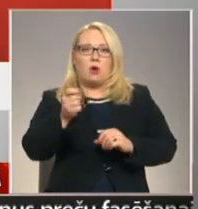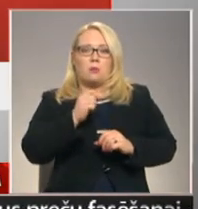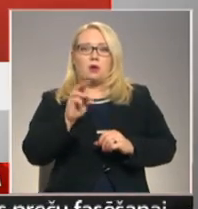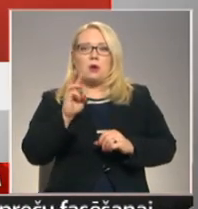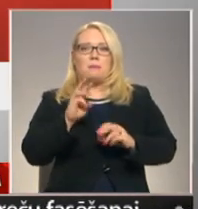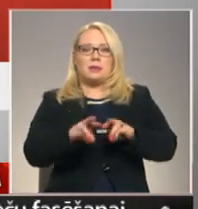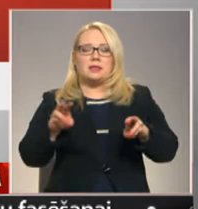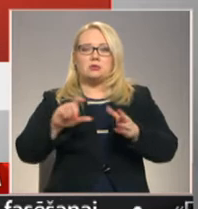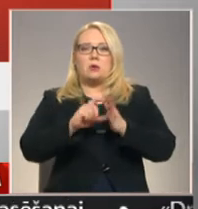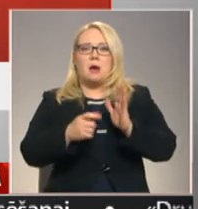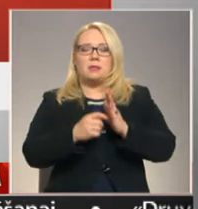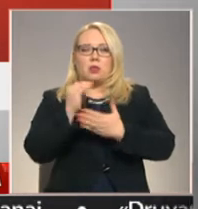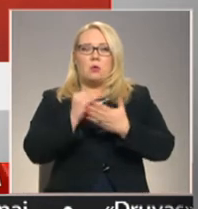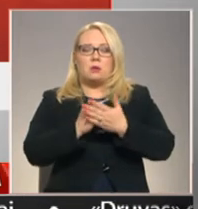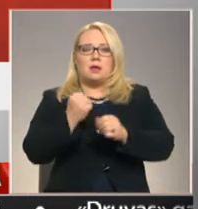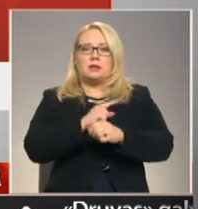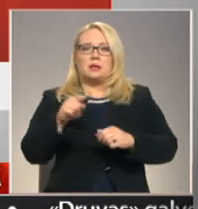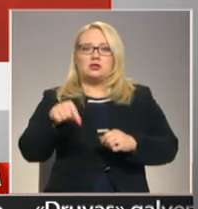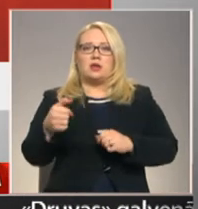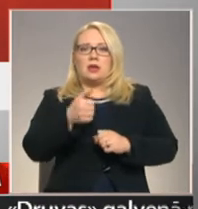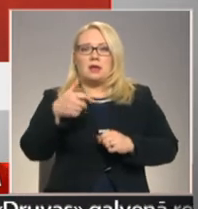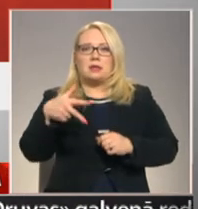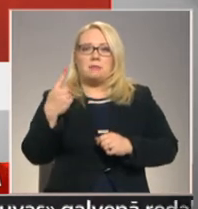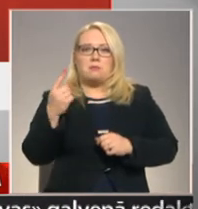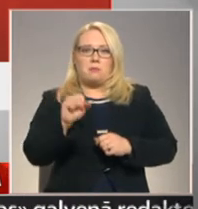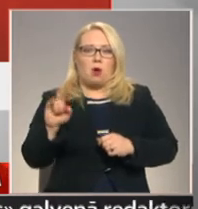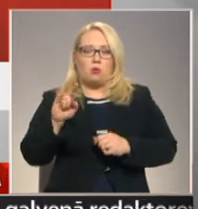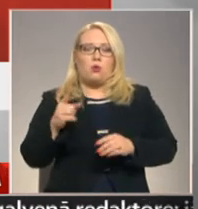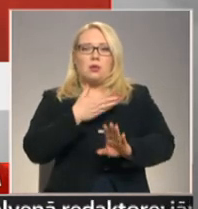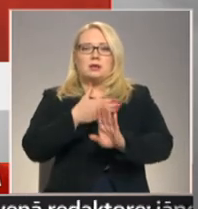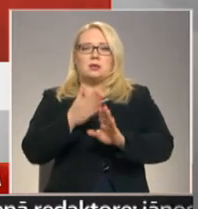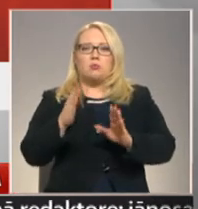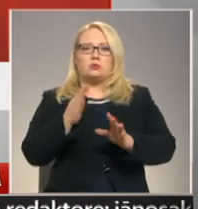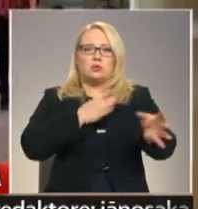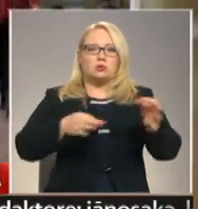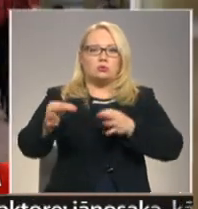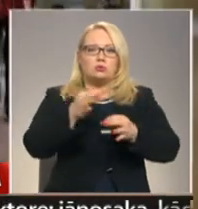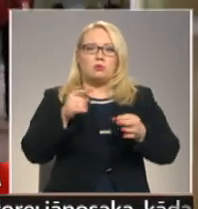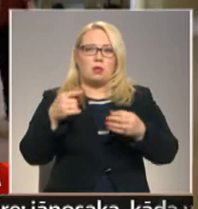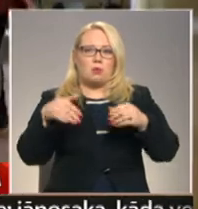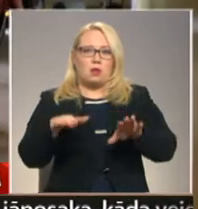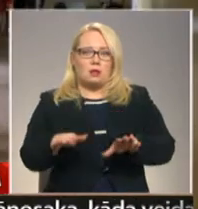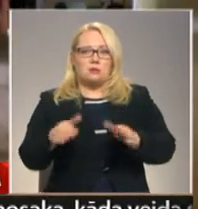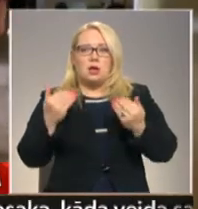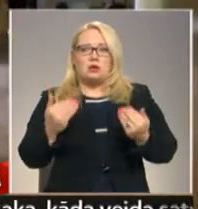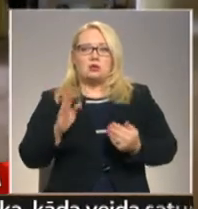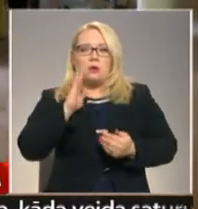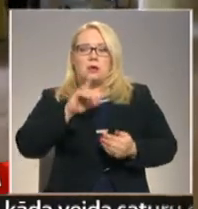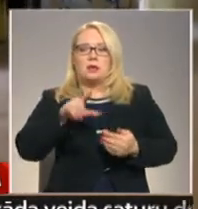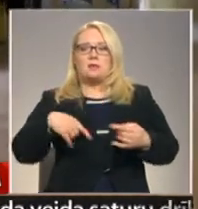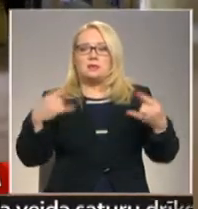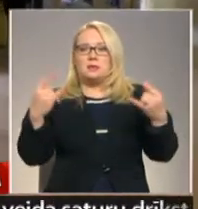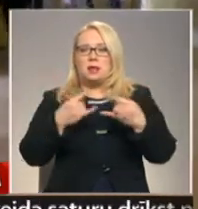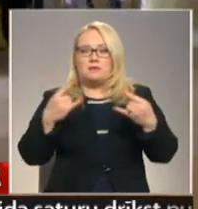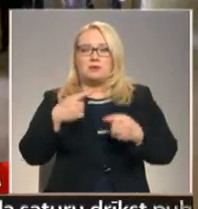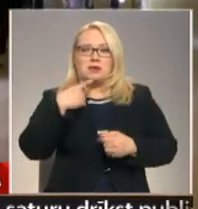jāizstrādā līdz šā gada 31. augustam, un līdz tam notiks diskusijas un par to lēns. Ka šorīt Latvijas Tauzijas raidījumā